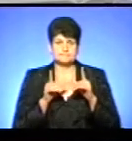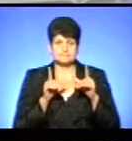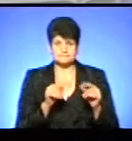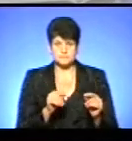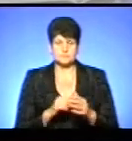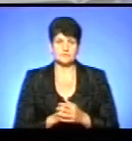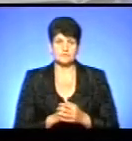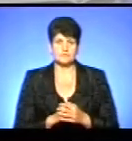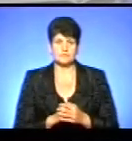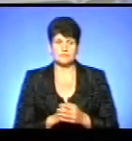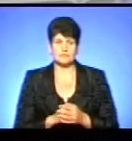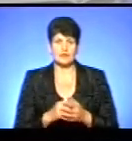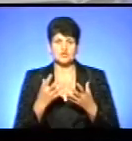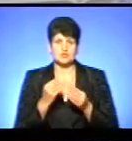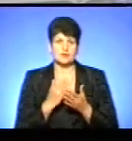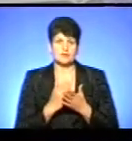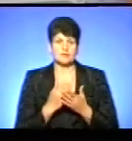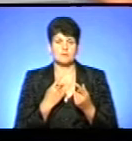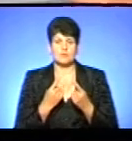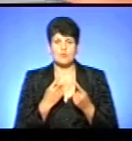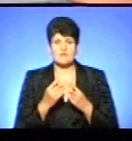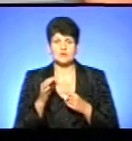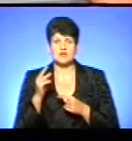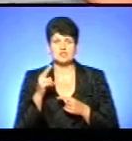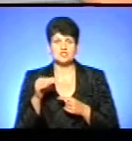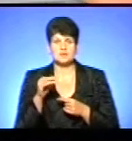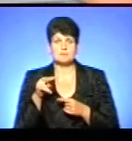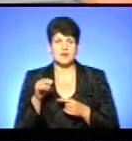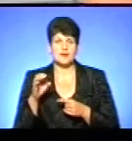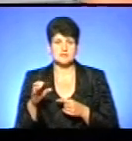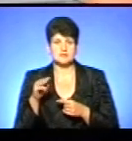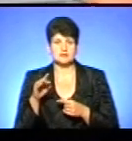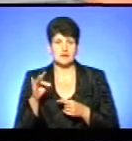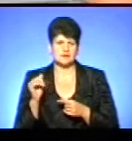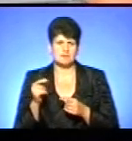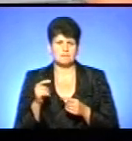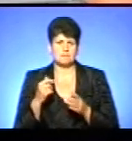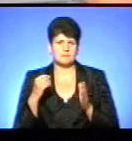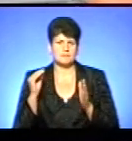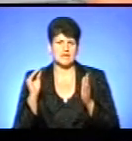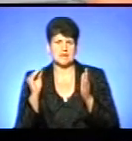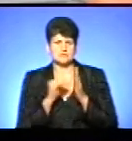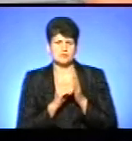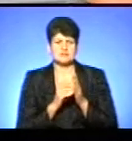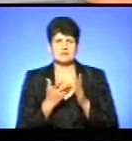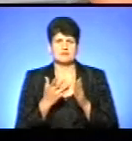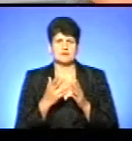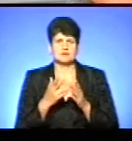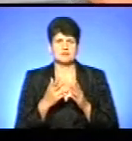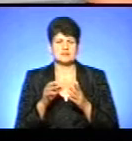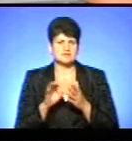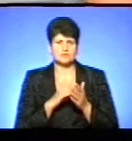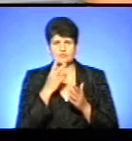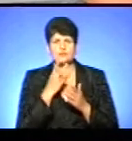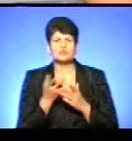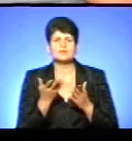Де мова про так звані ще й GPS-трекери, тобто пристрої, які встановлюються на автомобілі швидкої, де видно, де відразу